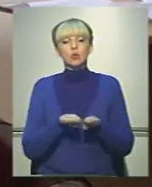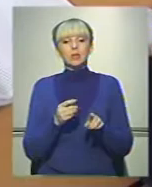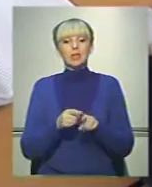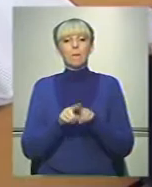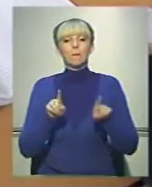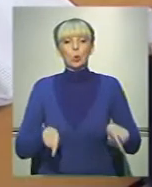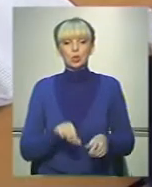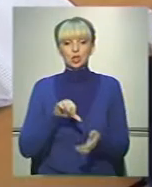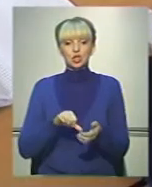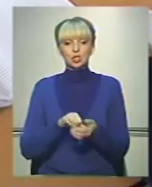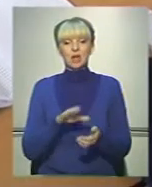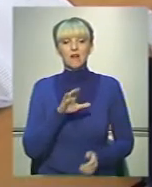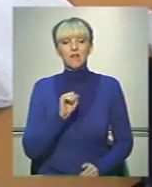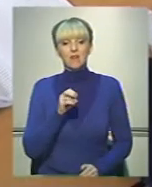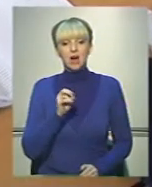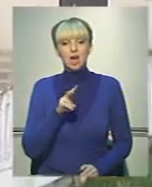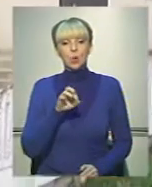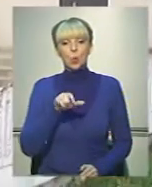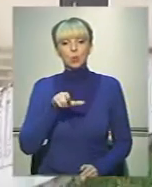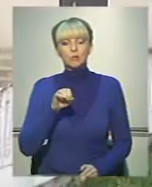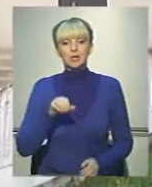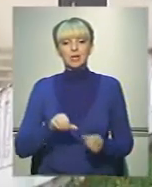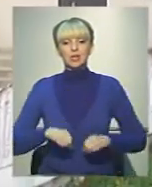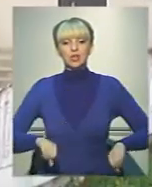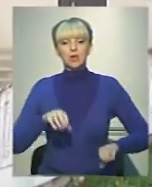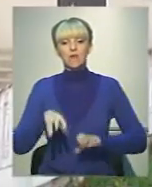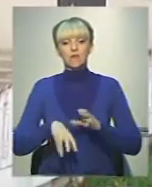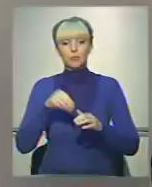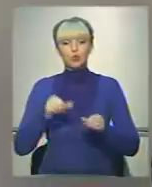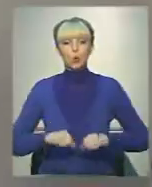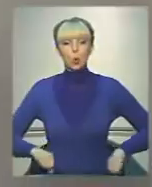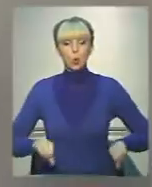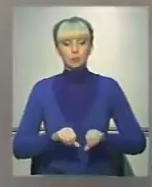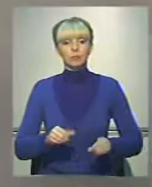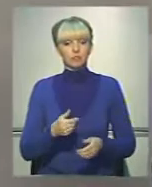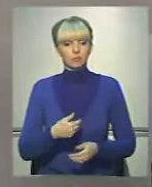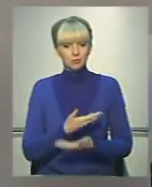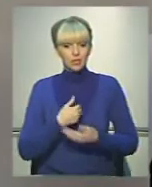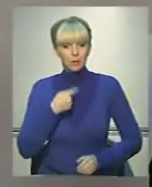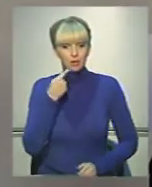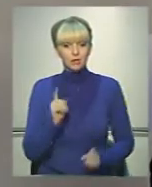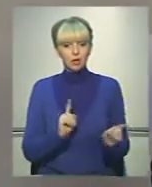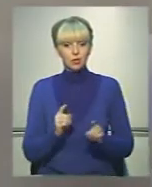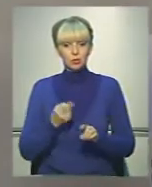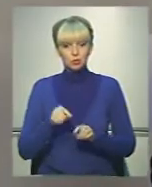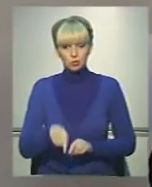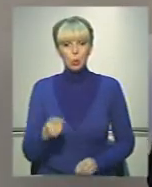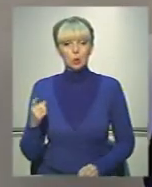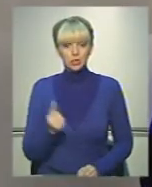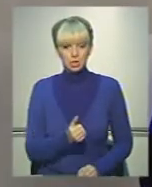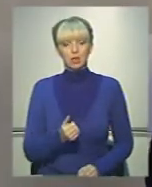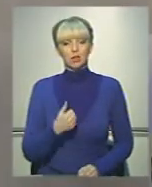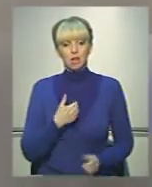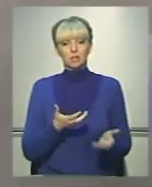бюлетені і члени Валі Кузьмінської дільничної виборчої комісії. Нам казали, що цього тижня нас